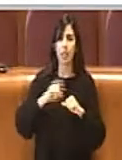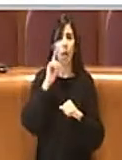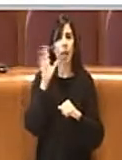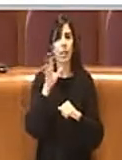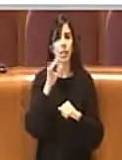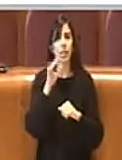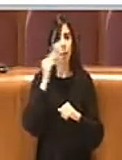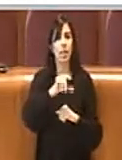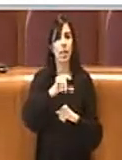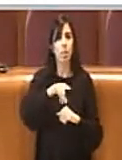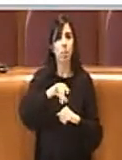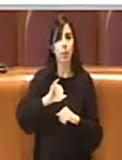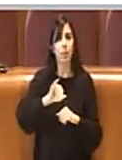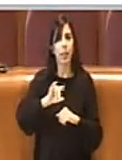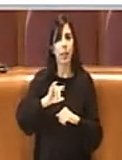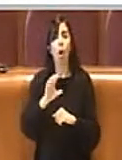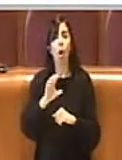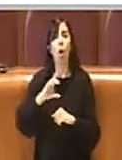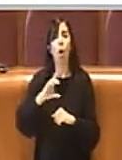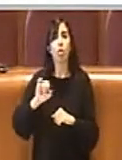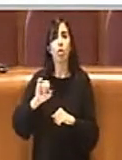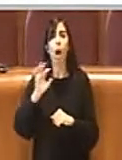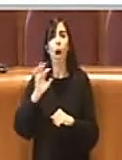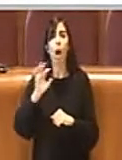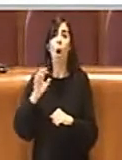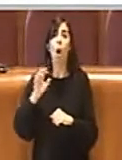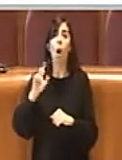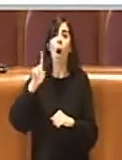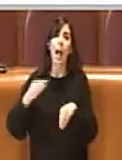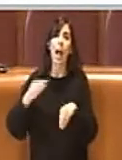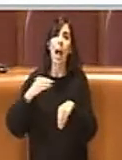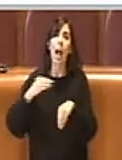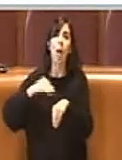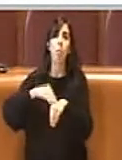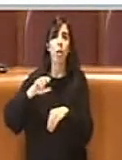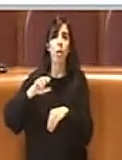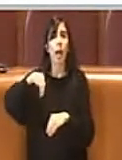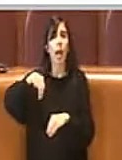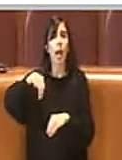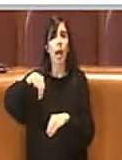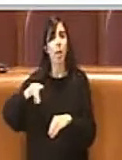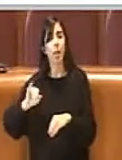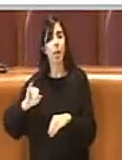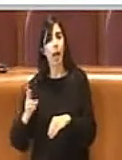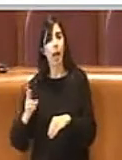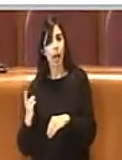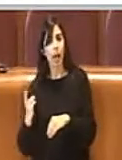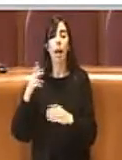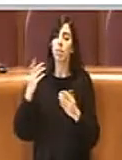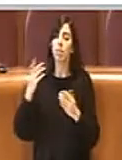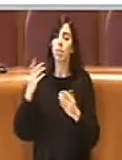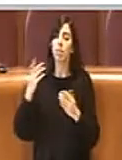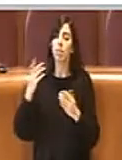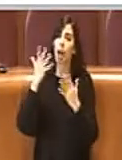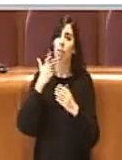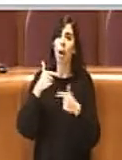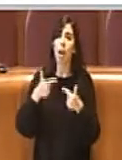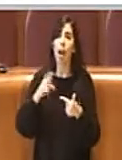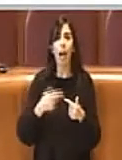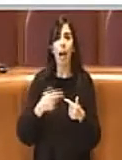SPIR da CIE e anche al lavoro che si sta facendo su NPR ma ovviamente anche per fornire delle funzionalità